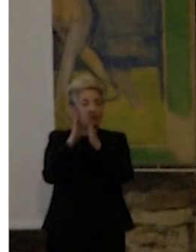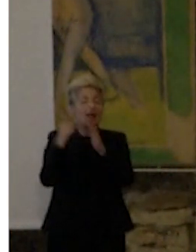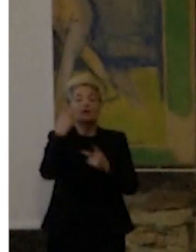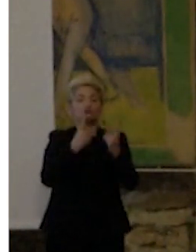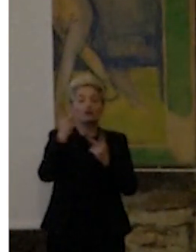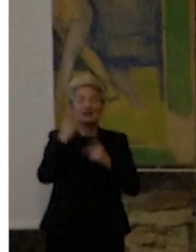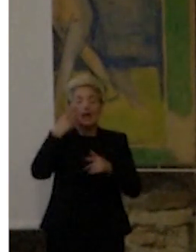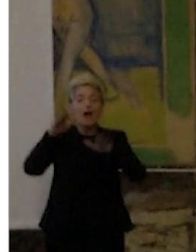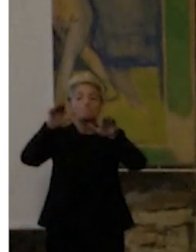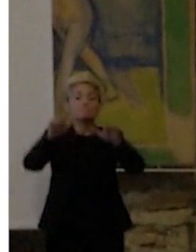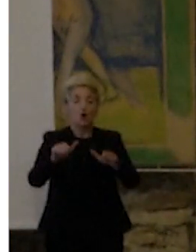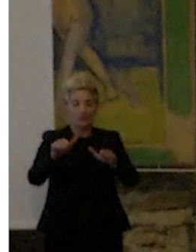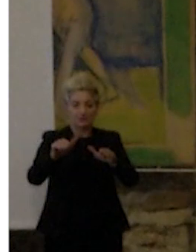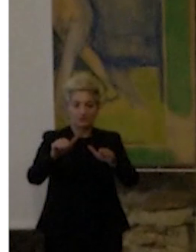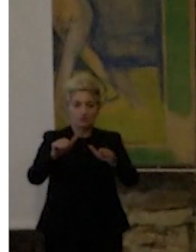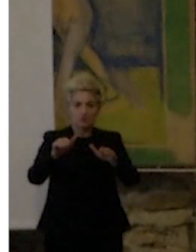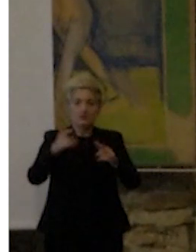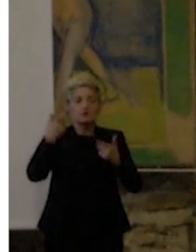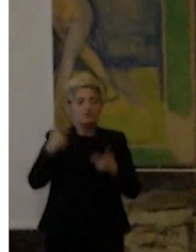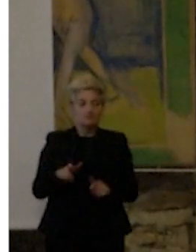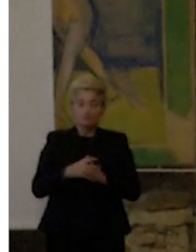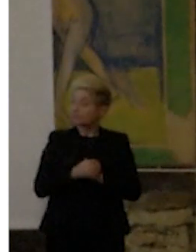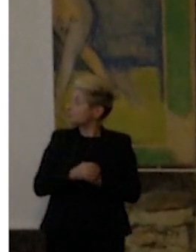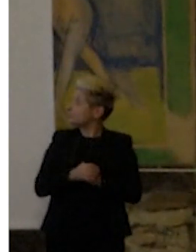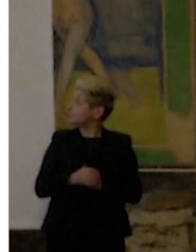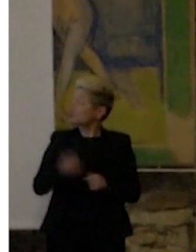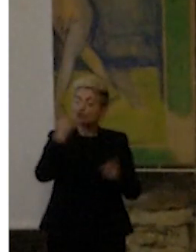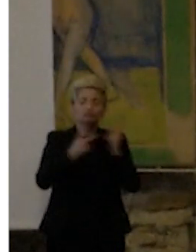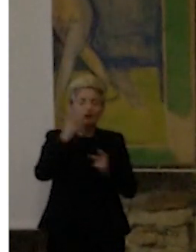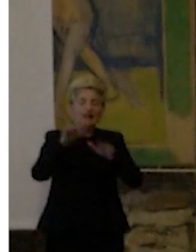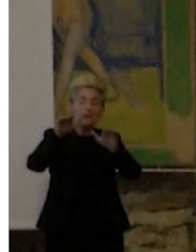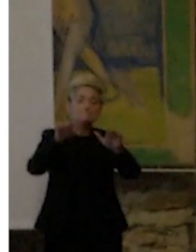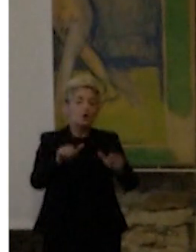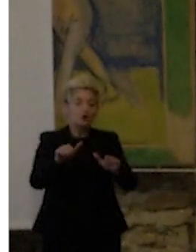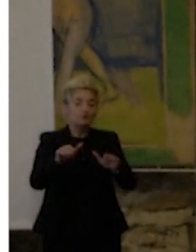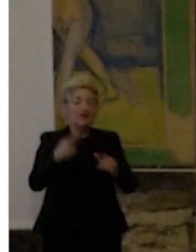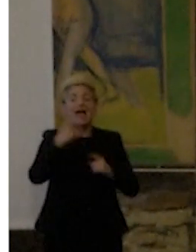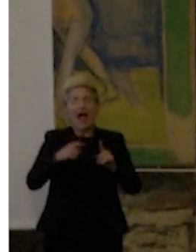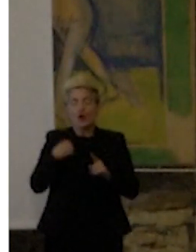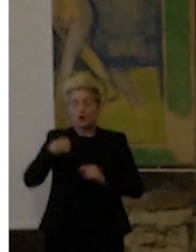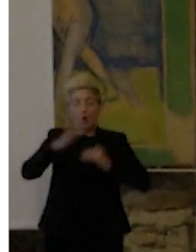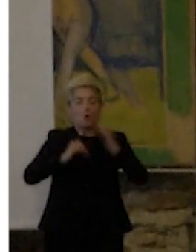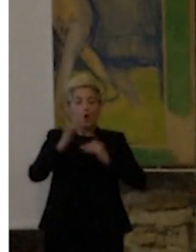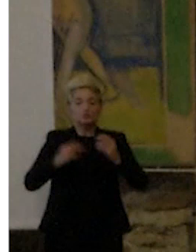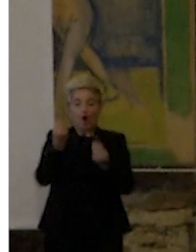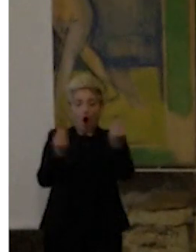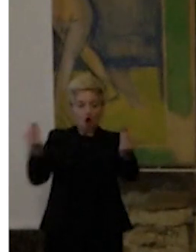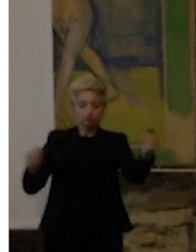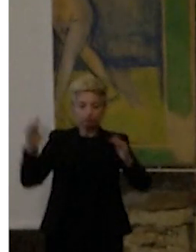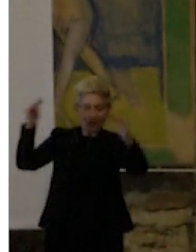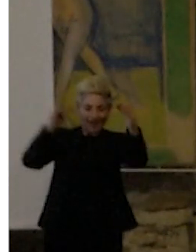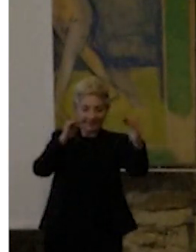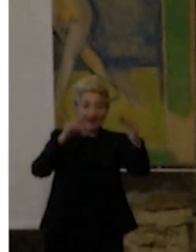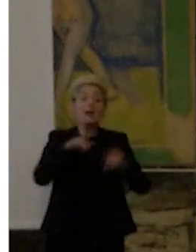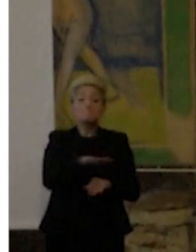protezione. Andiamo pure avanti. Cerca protezione e le costruiamo questi oggetti. Lei allora finalmente si